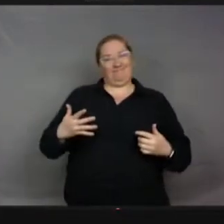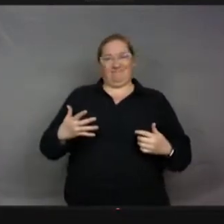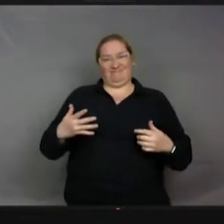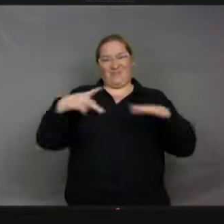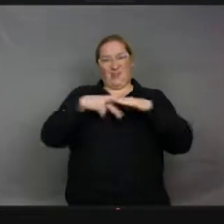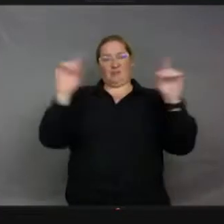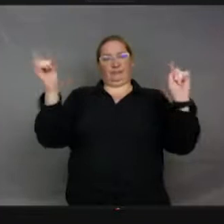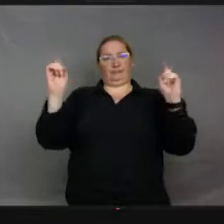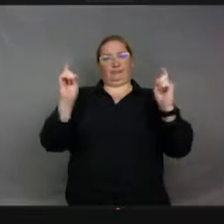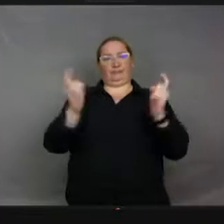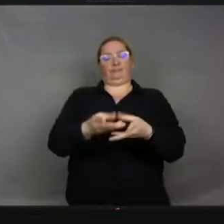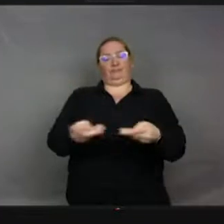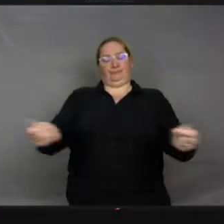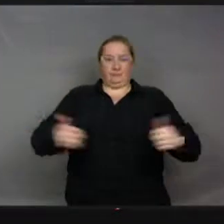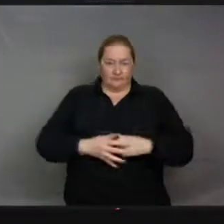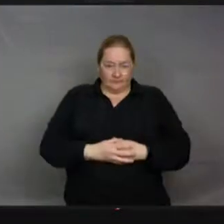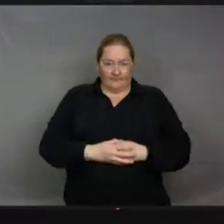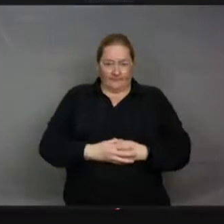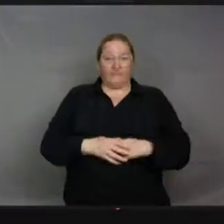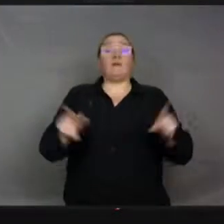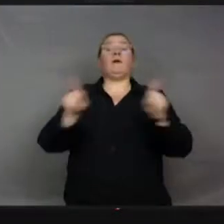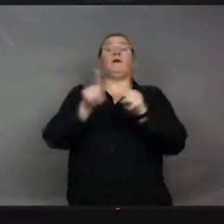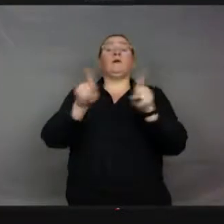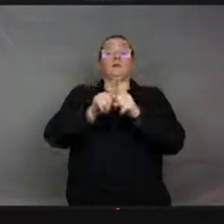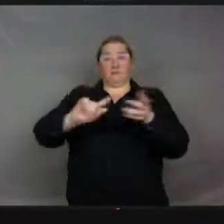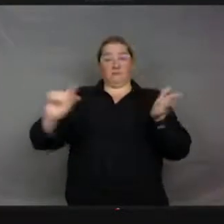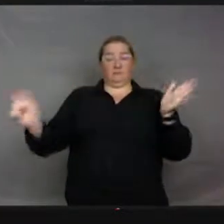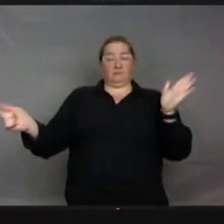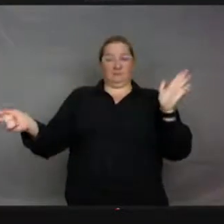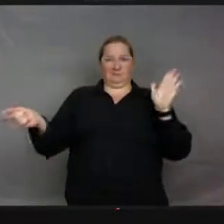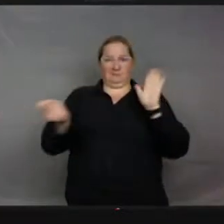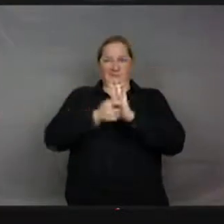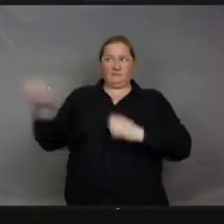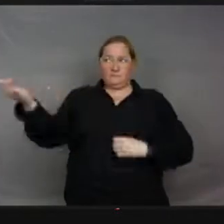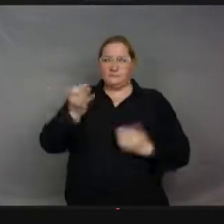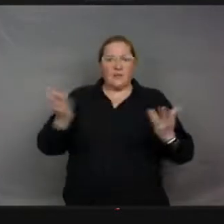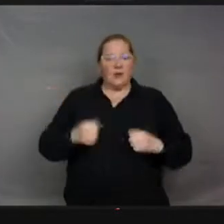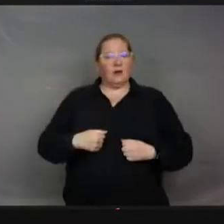réduisent. Il y a eu ça. Et puis, un jour, qu'est-ce qu'on me dit ? Non, mais regarde, la belle dame,